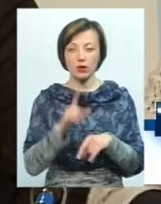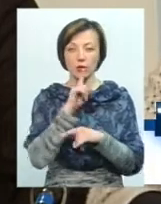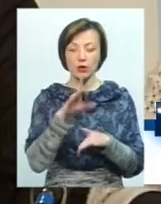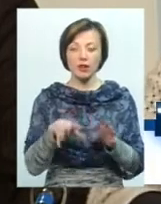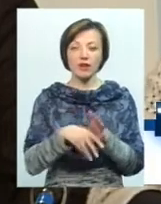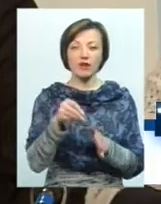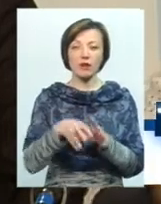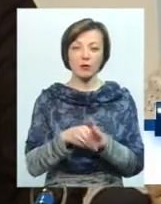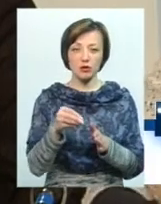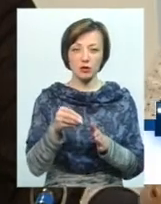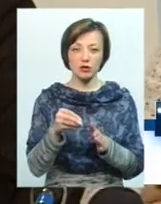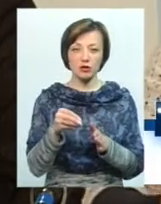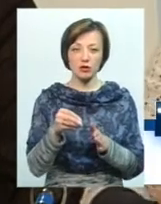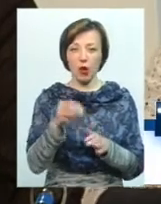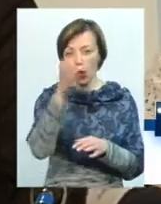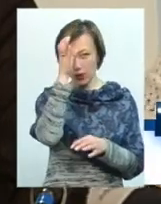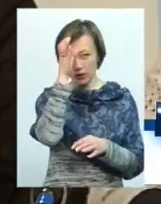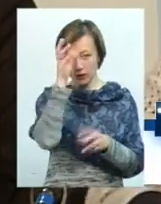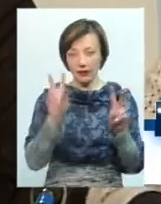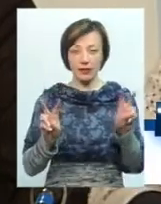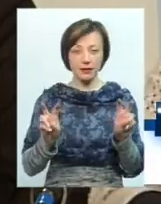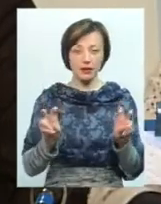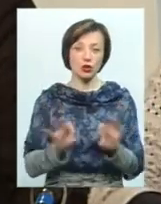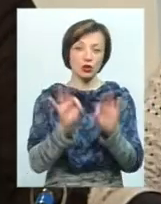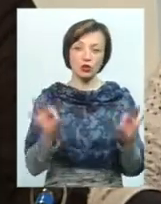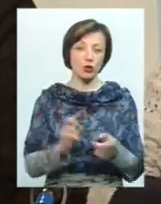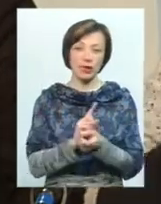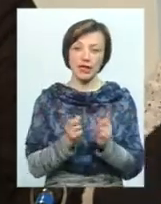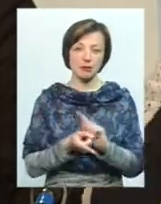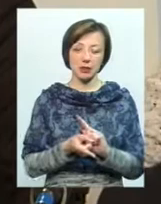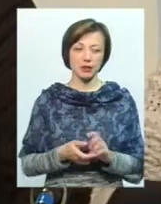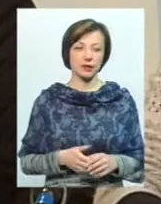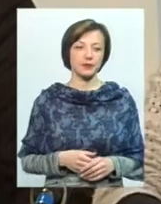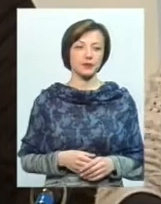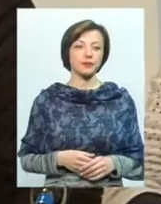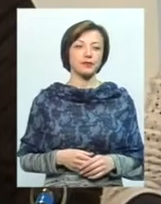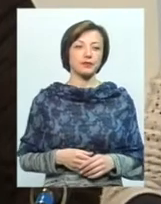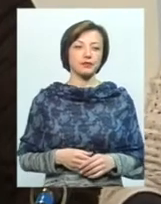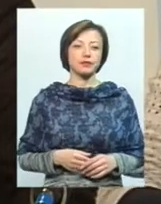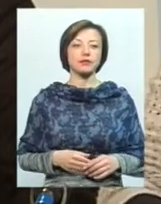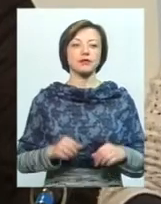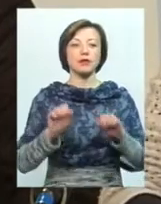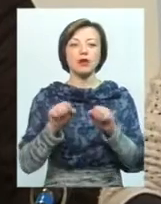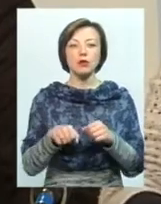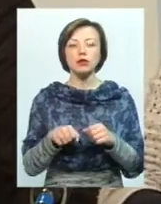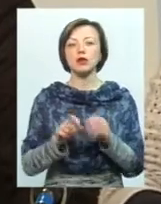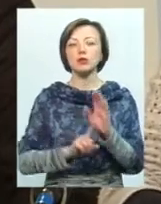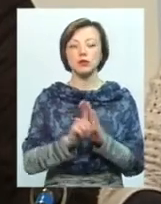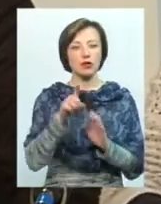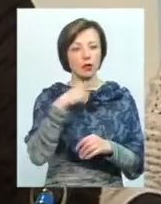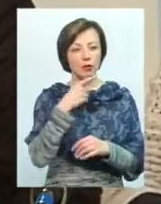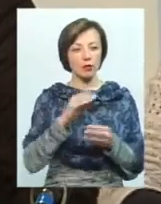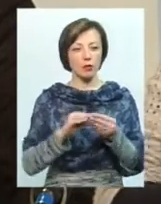виборчого освіти, так, виборчої, нічого не зміниться. Також можна зачепити проблему і на